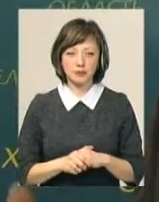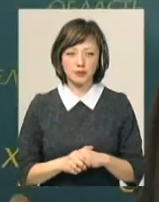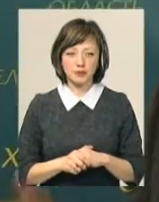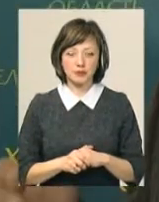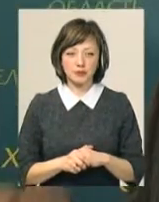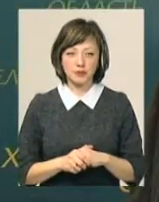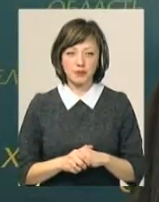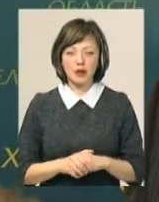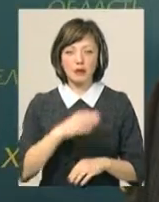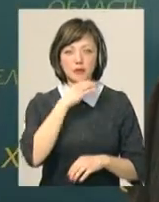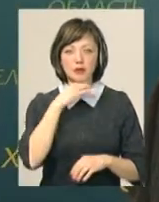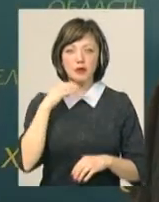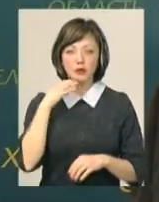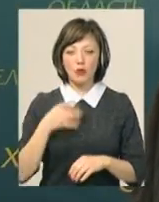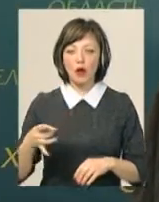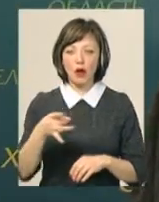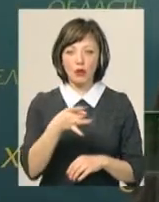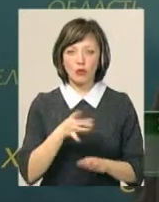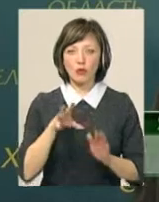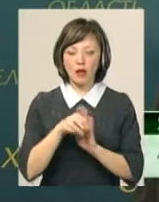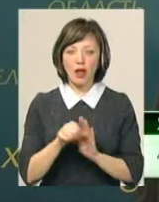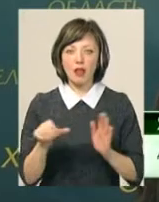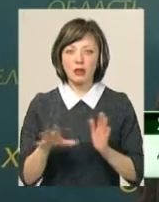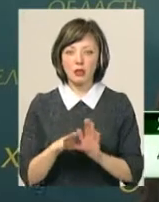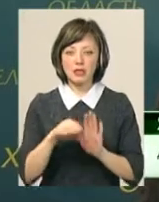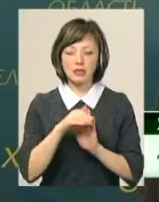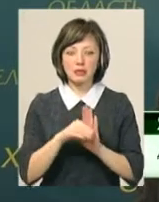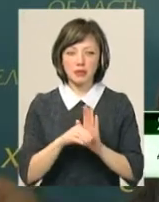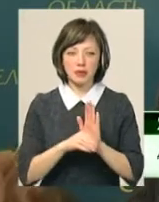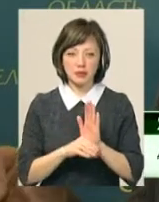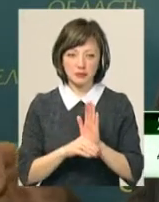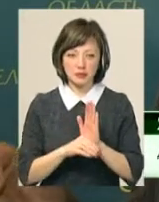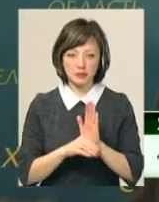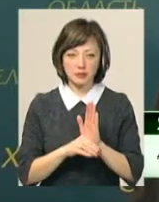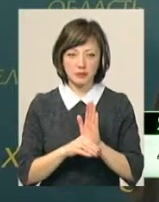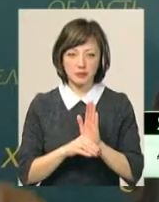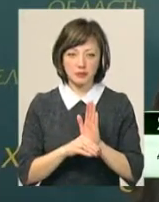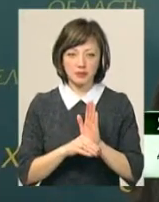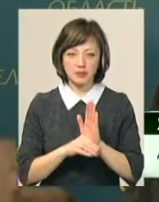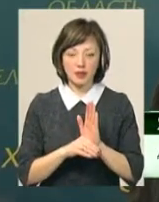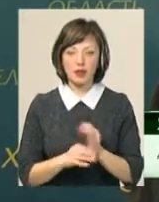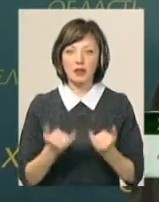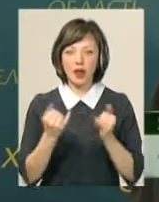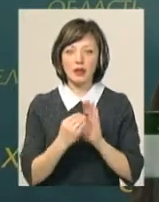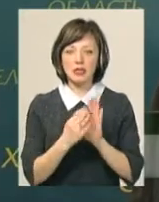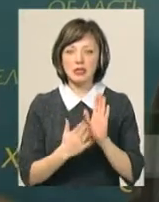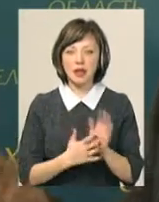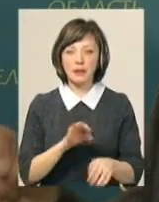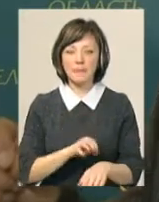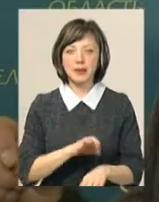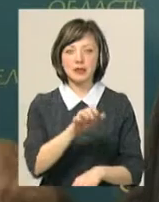У багатьох районах впроваджена електронна система «Е-Хелсі» для реєстрації пацієнтів.